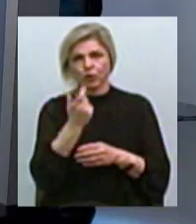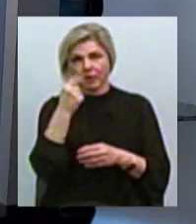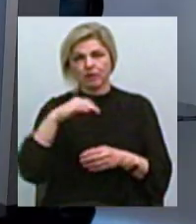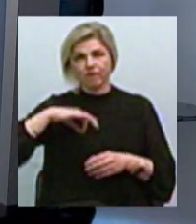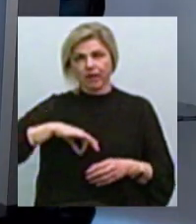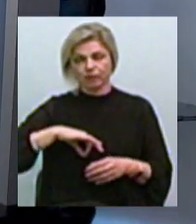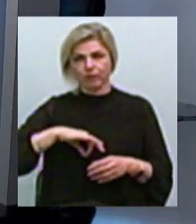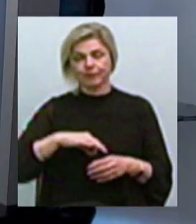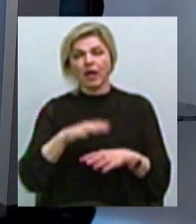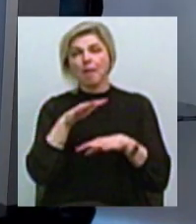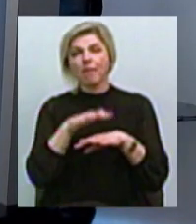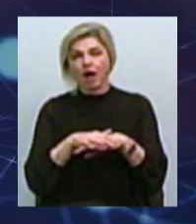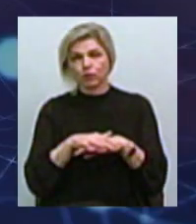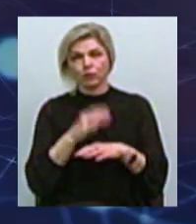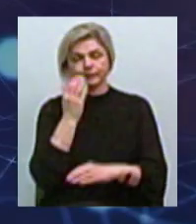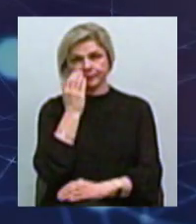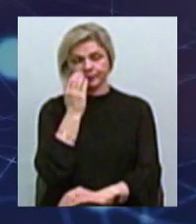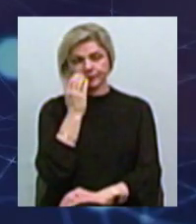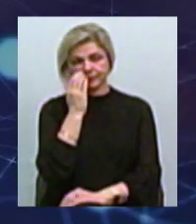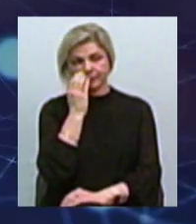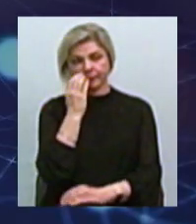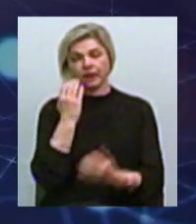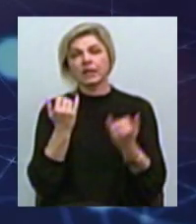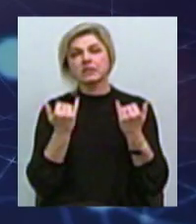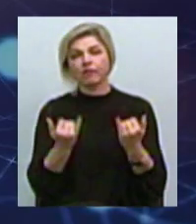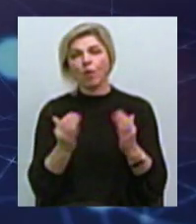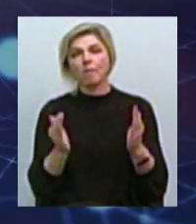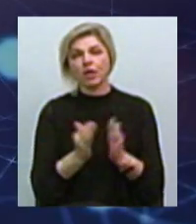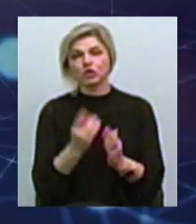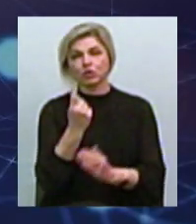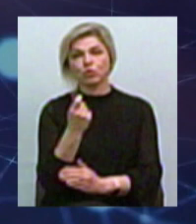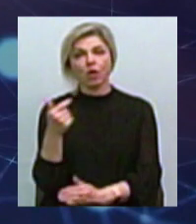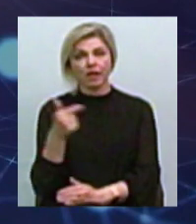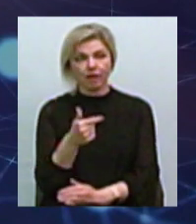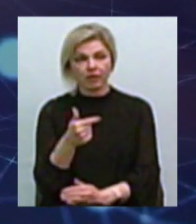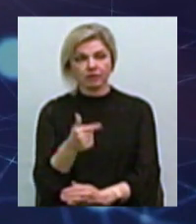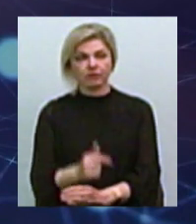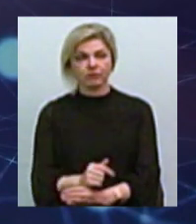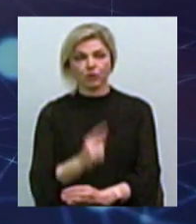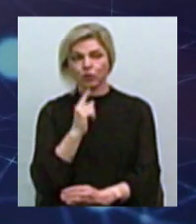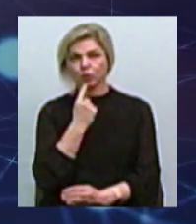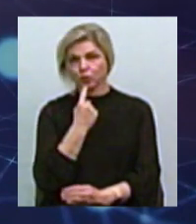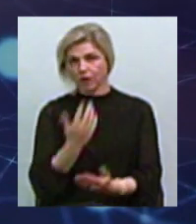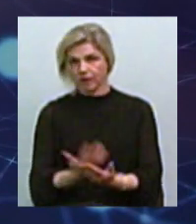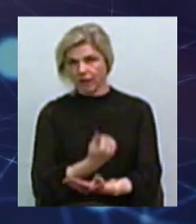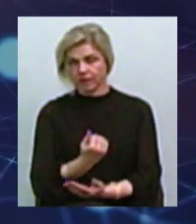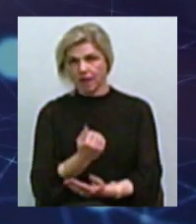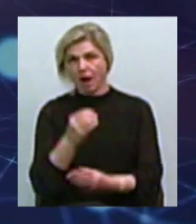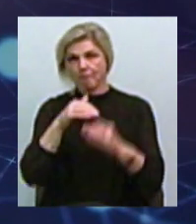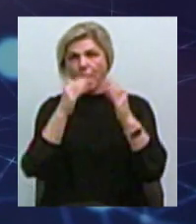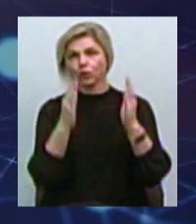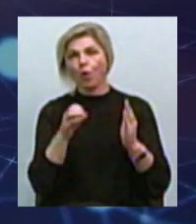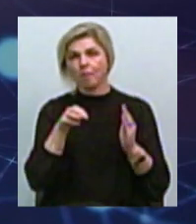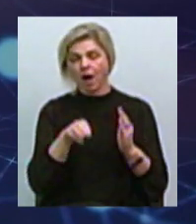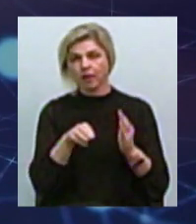точки зору банку, банківського обігу Вже сьогодні менше 100 гривень важко знайти в банкоматі, але це